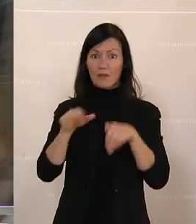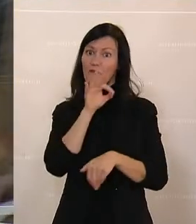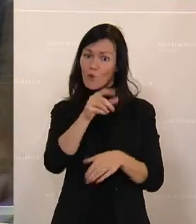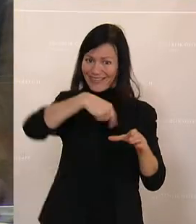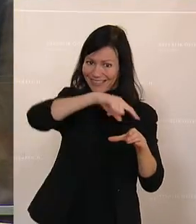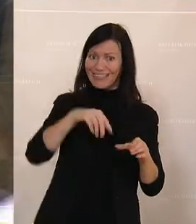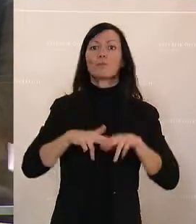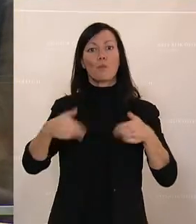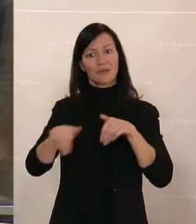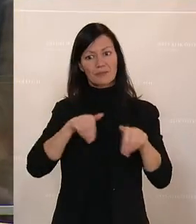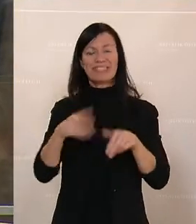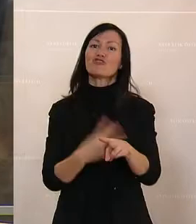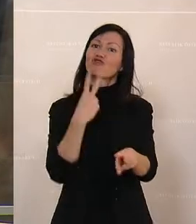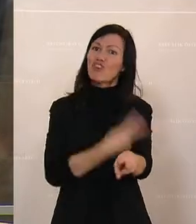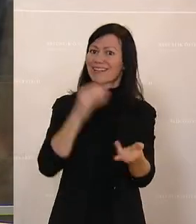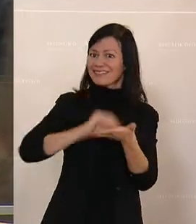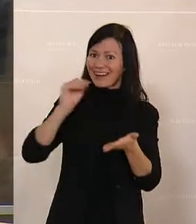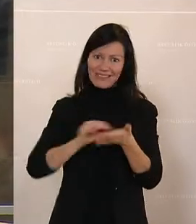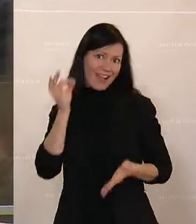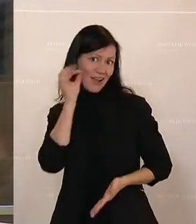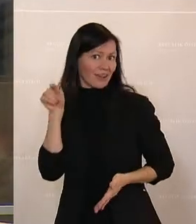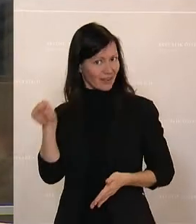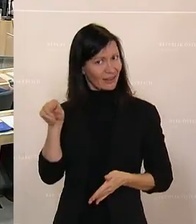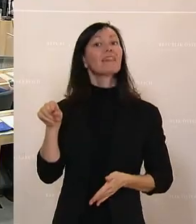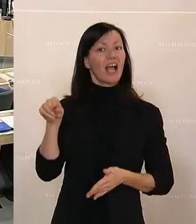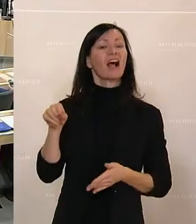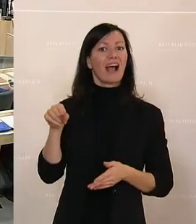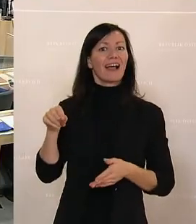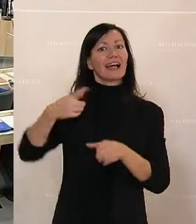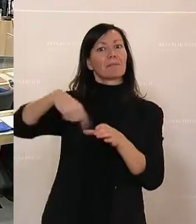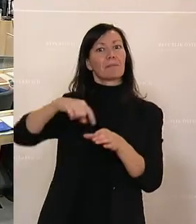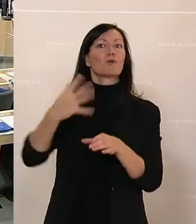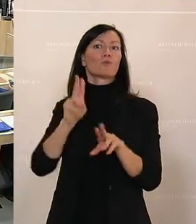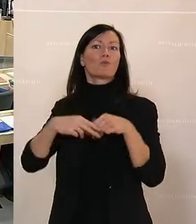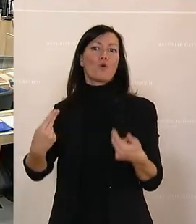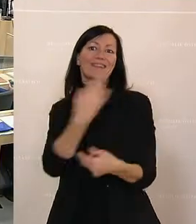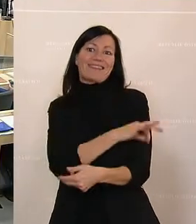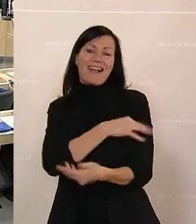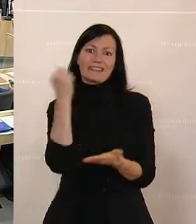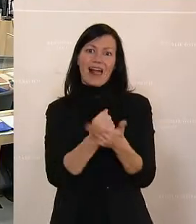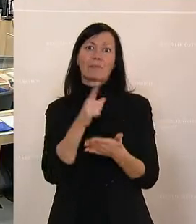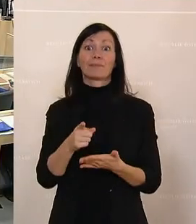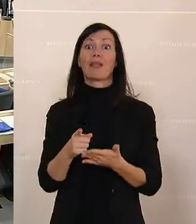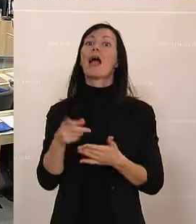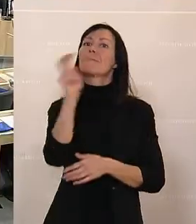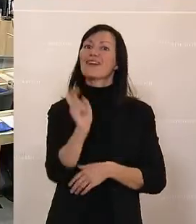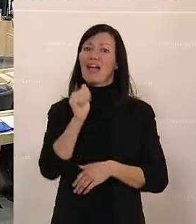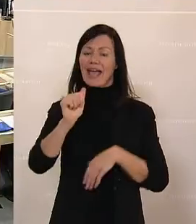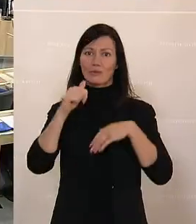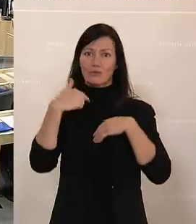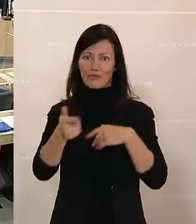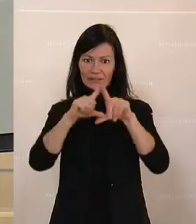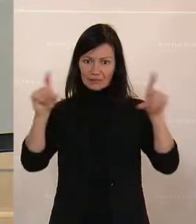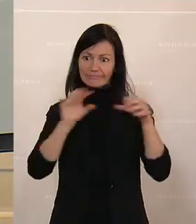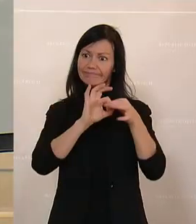für Inneres und des Staatssekretär im Bundeskanzleramt. Im Anschluss an diese Erklärung wird im Sinne des § 81 der Geschäftsordnung entsprechend dem